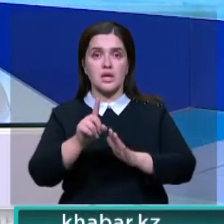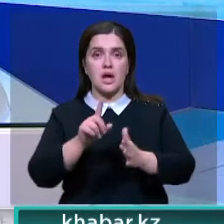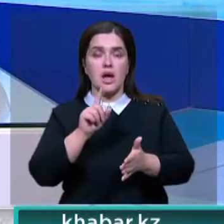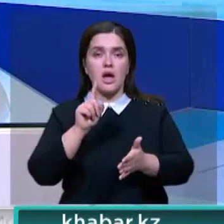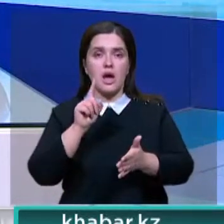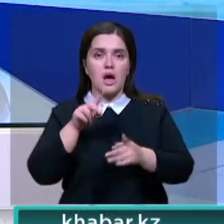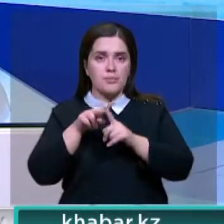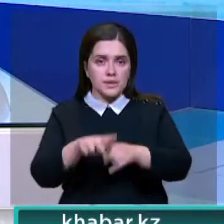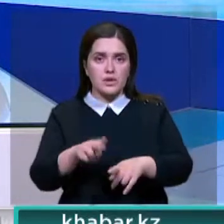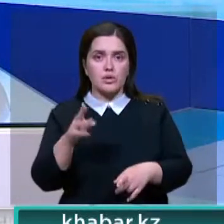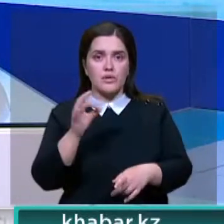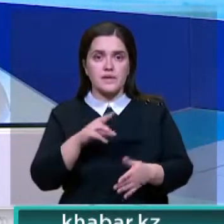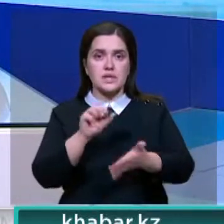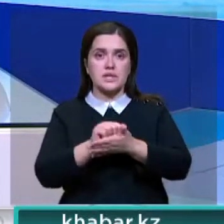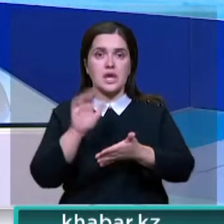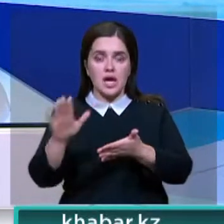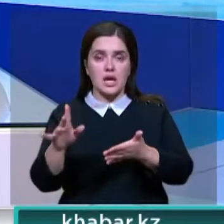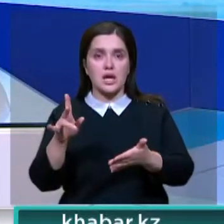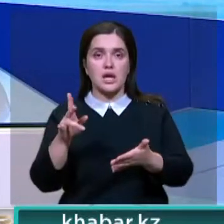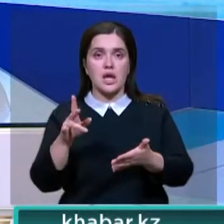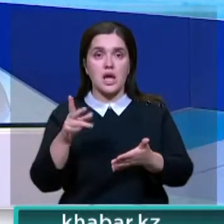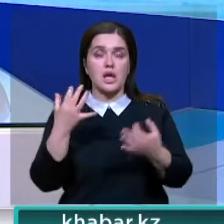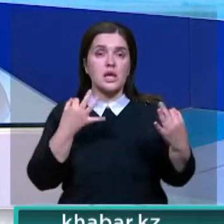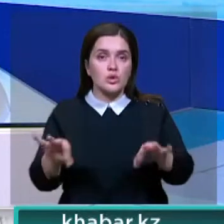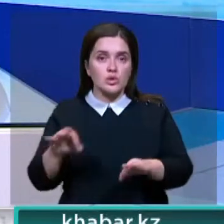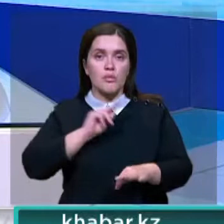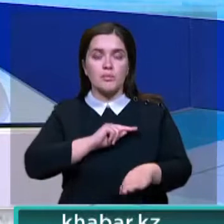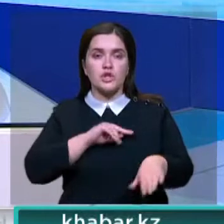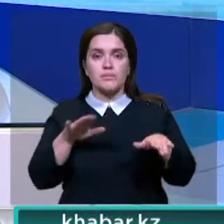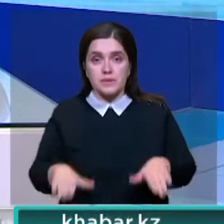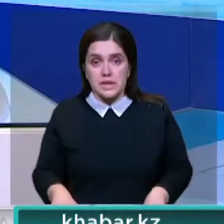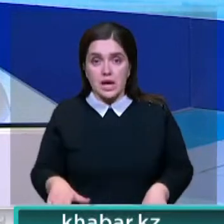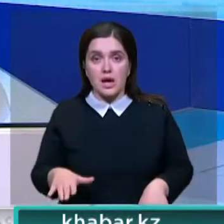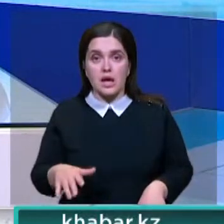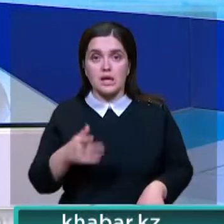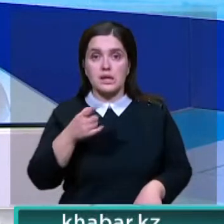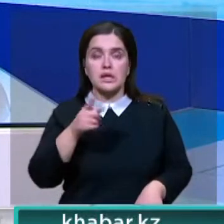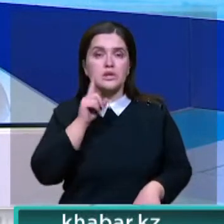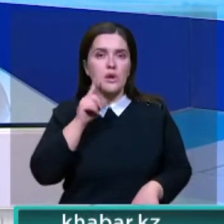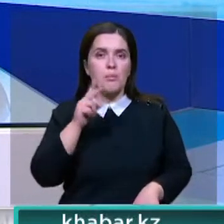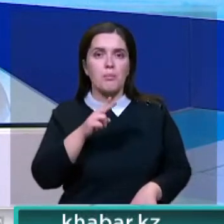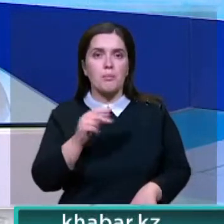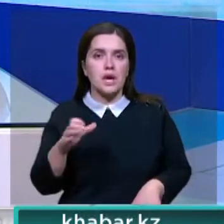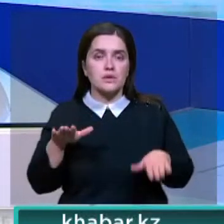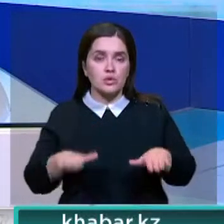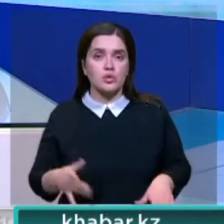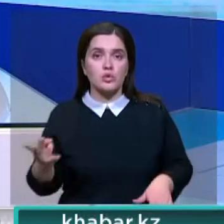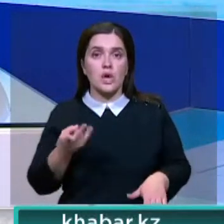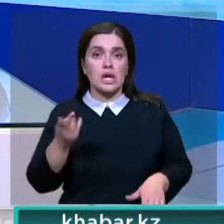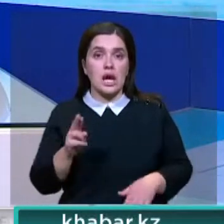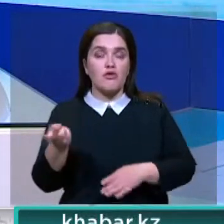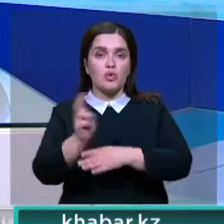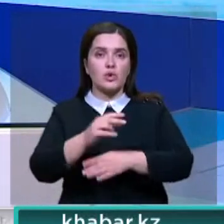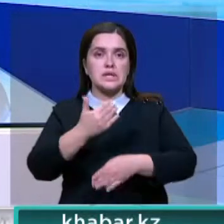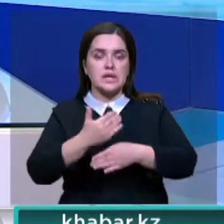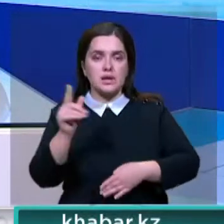начали действовать обязательные ковид-сертификаты для доступа на рабочие места. Кроме того, теперь так называемый грин-пасс нужно предъявлять для входа